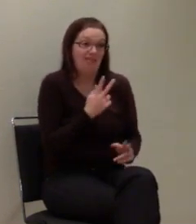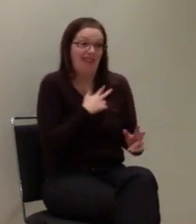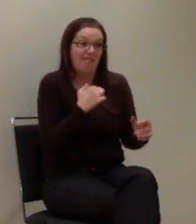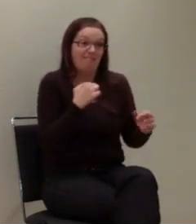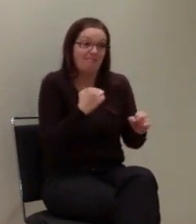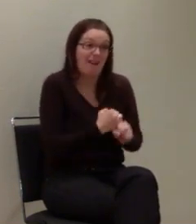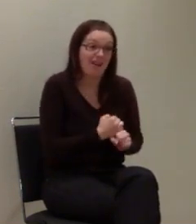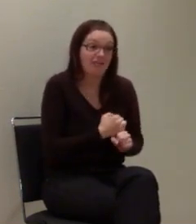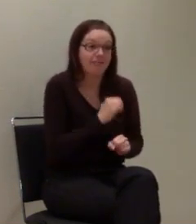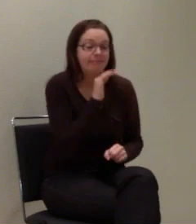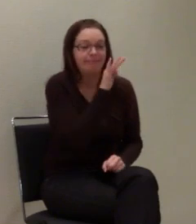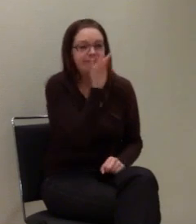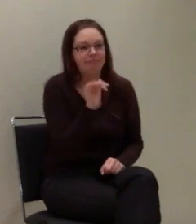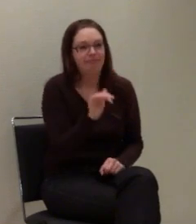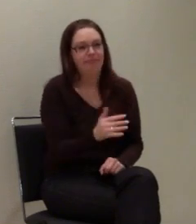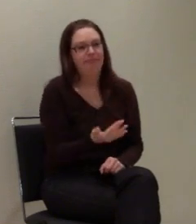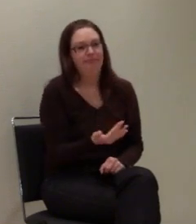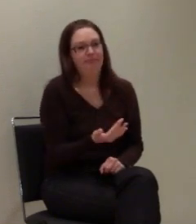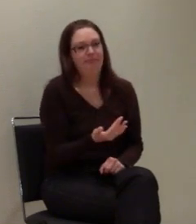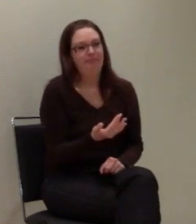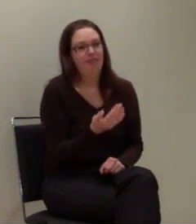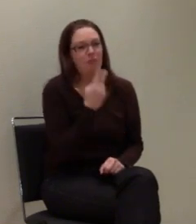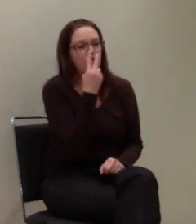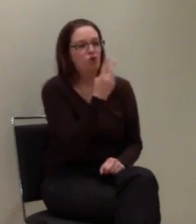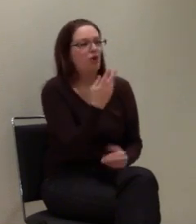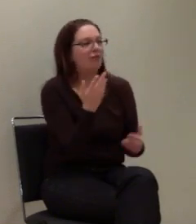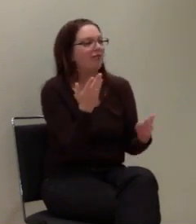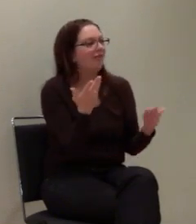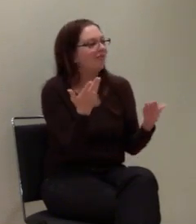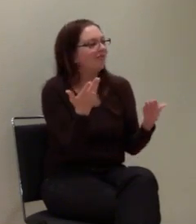hoheitlichen Aufgaben ist und was nicht.